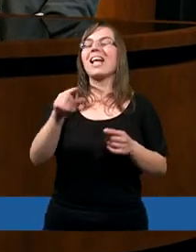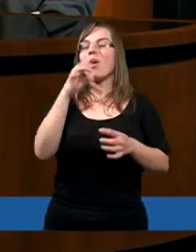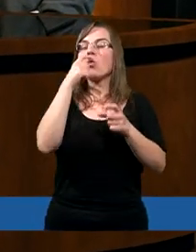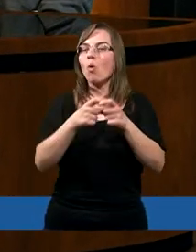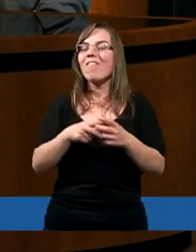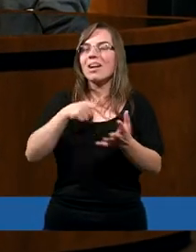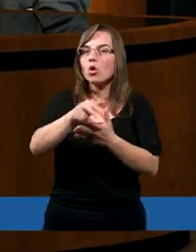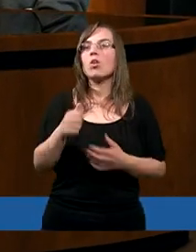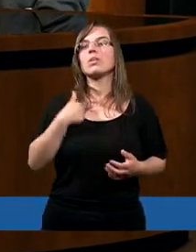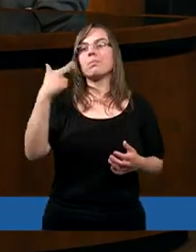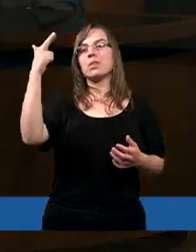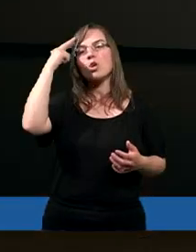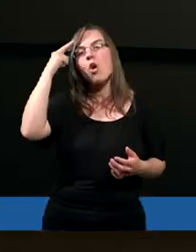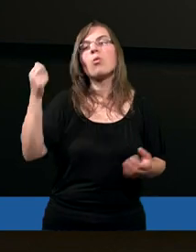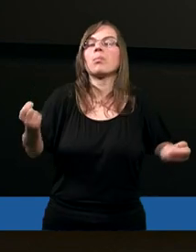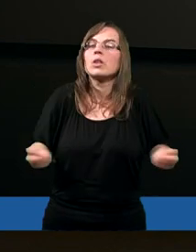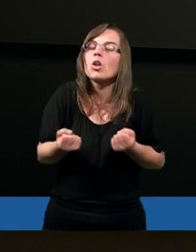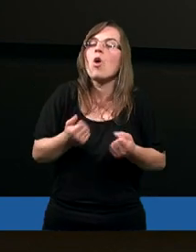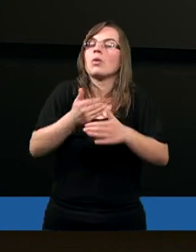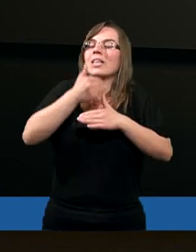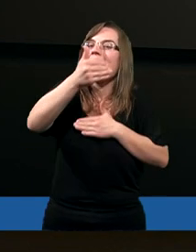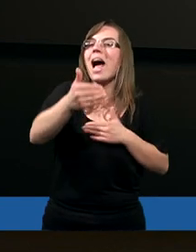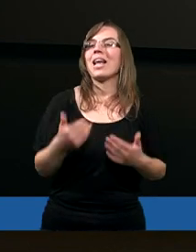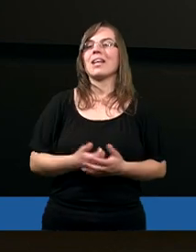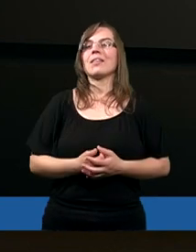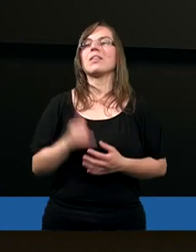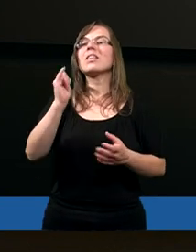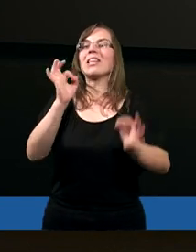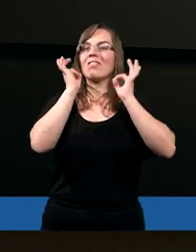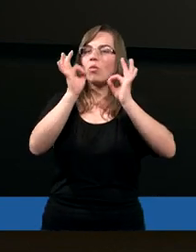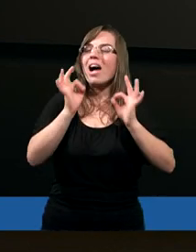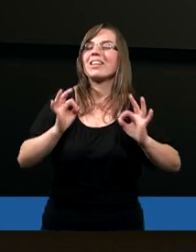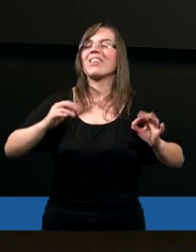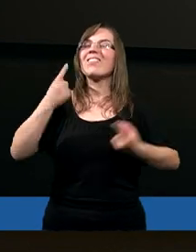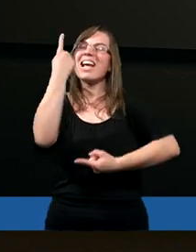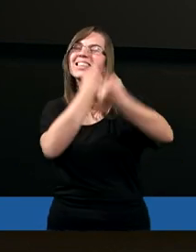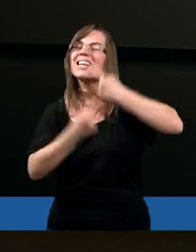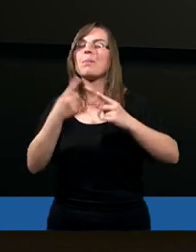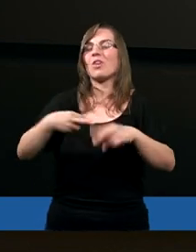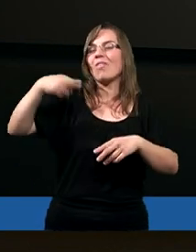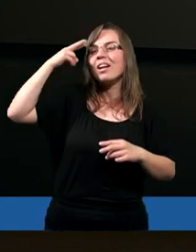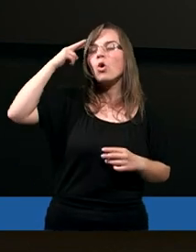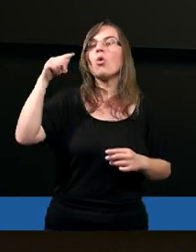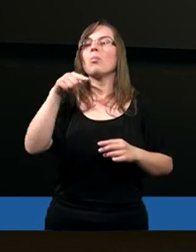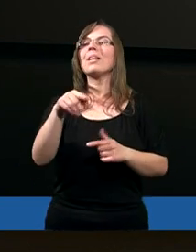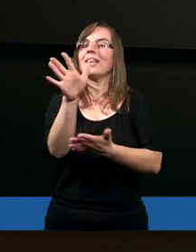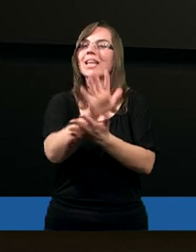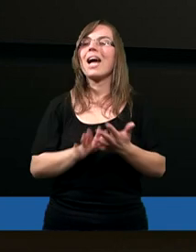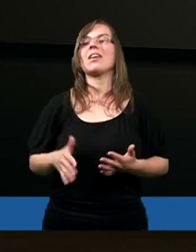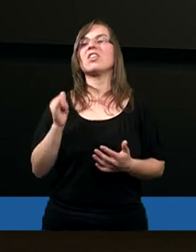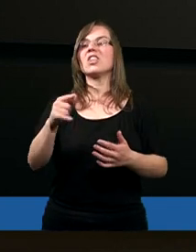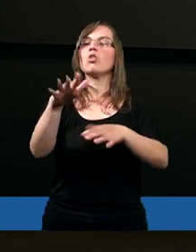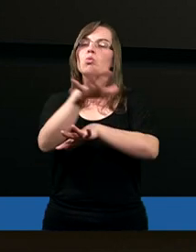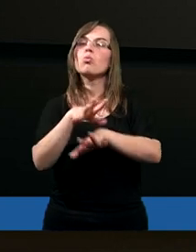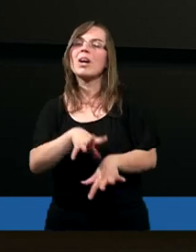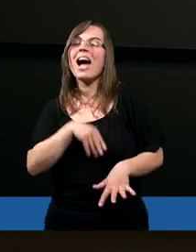Dokładnie tego słowa, tak, żeby działać w nas, żebyśmy mogli też odpowiednio, czyli właściwie też interpretować, chociaż, żeby powiedzieć, że każdy mówi, że jest